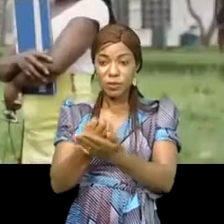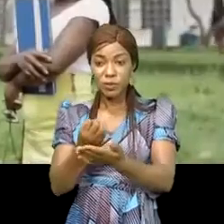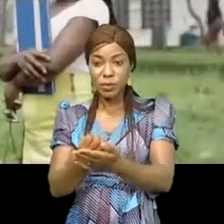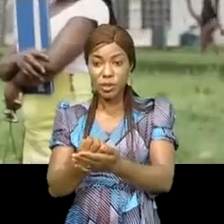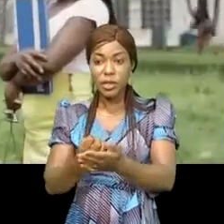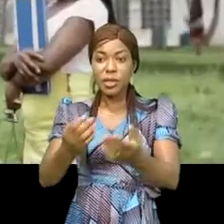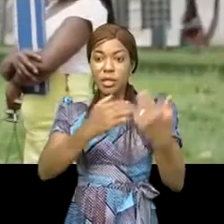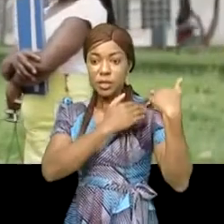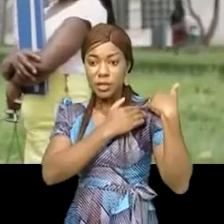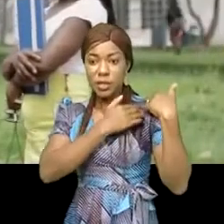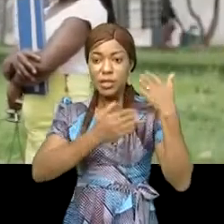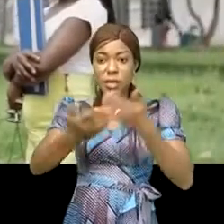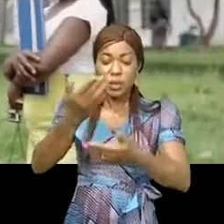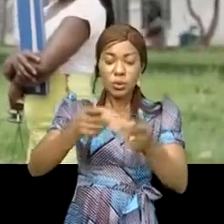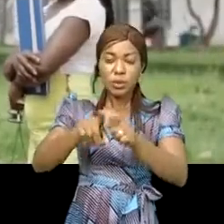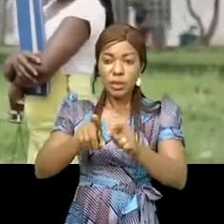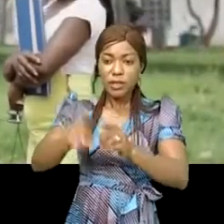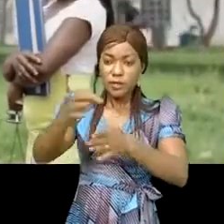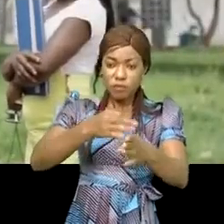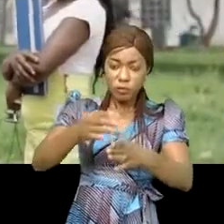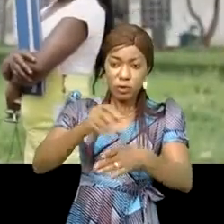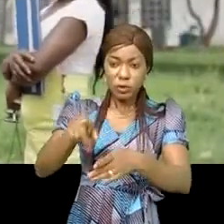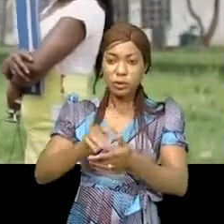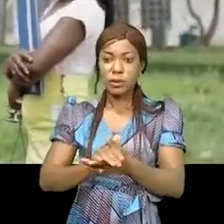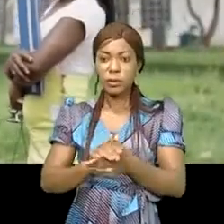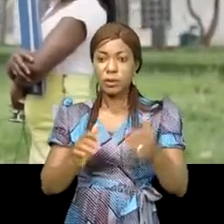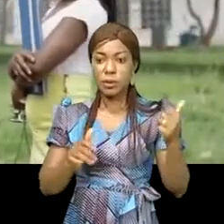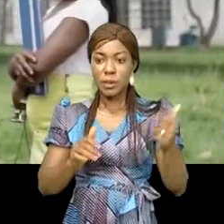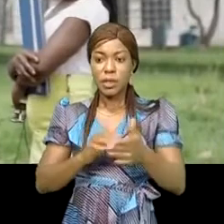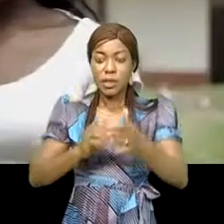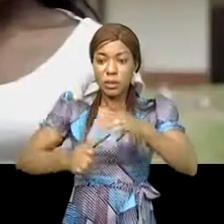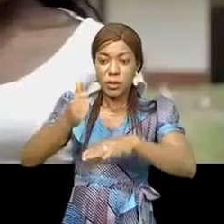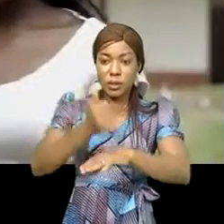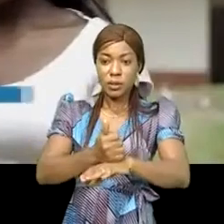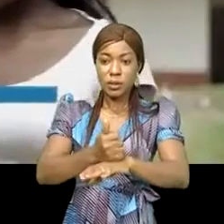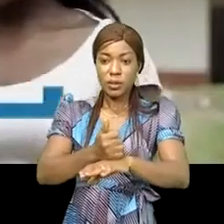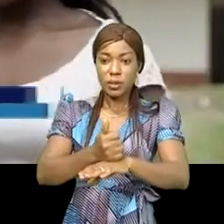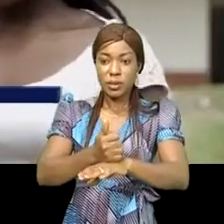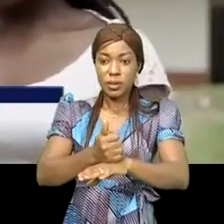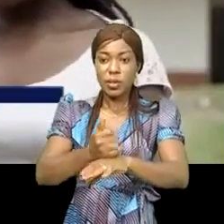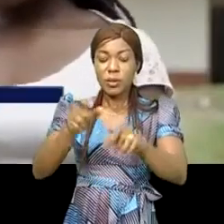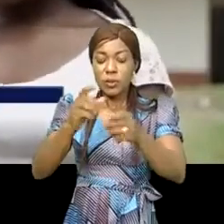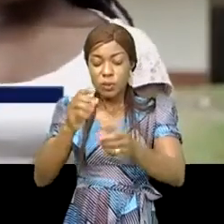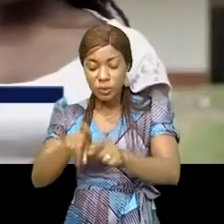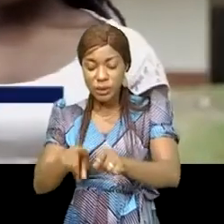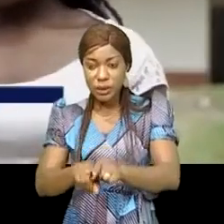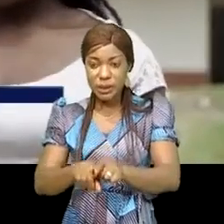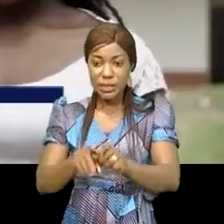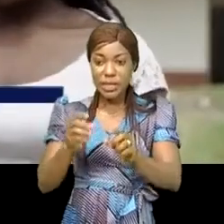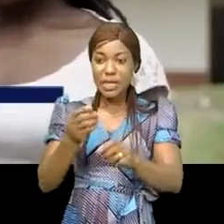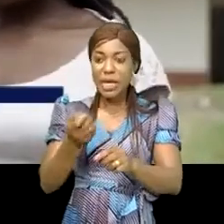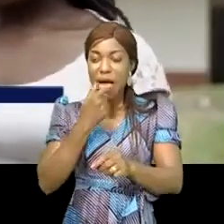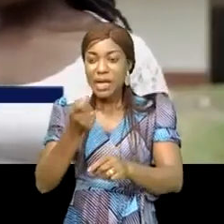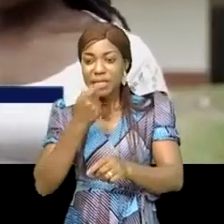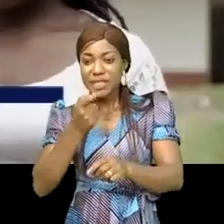les futurs chefs d'entreprise sont en formation. Je fais des lotos bauines, berres d'arachides, j'achète